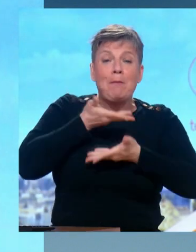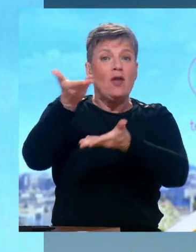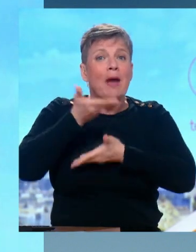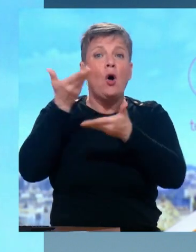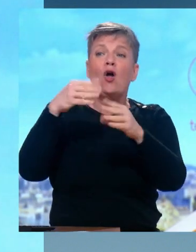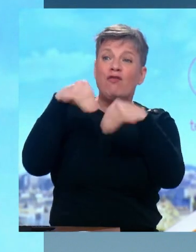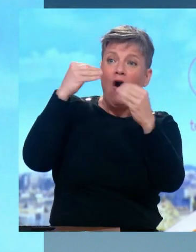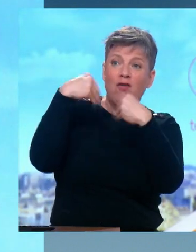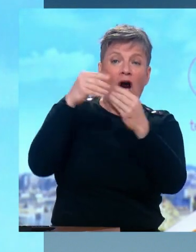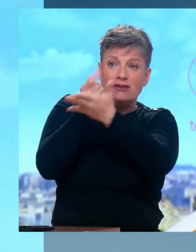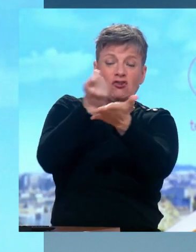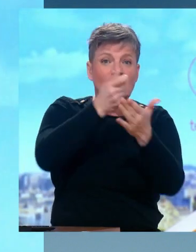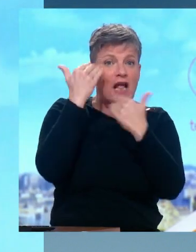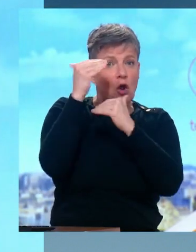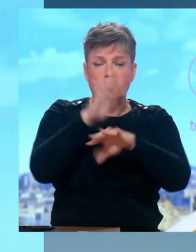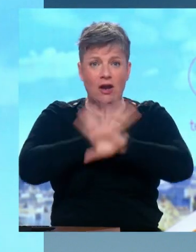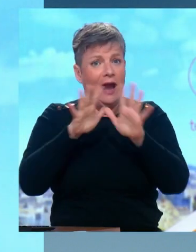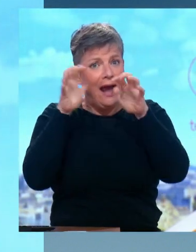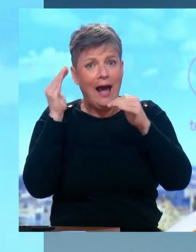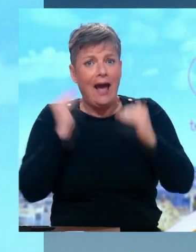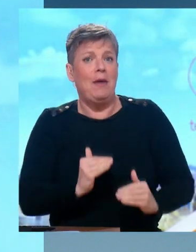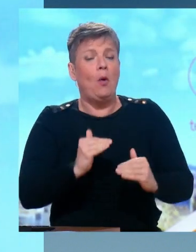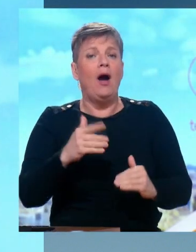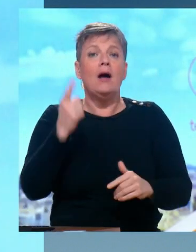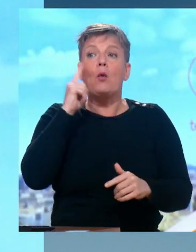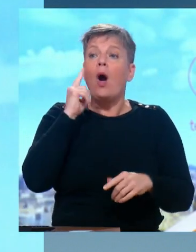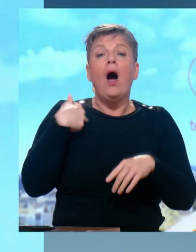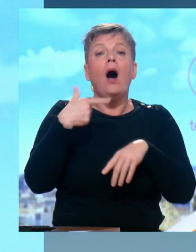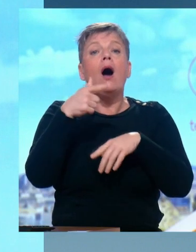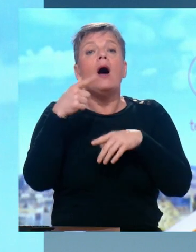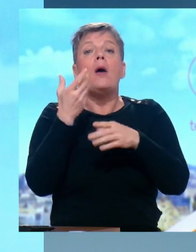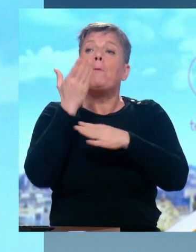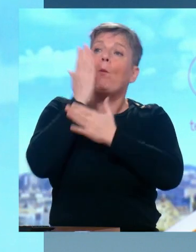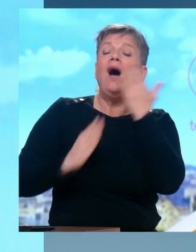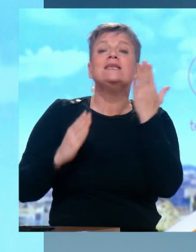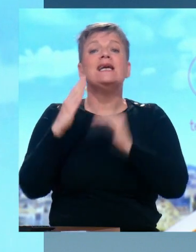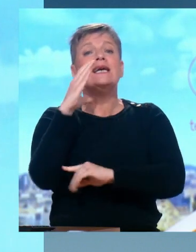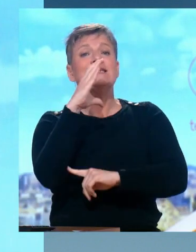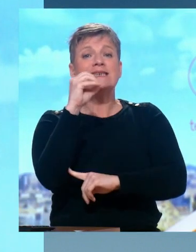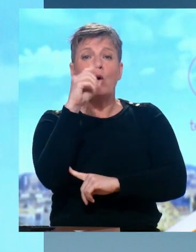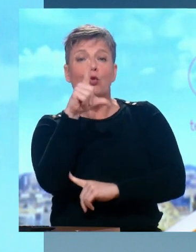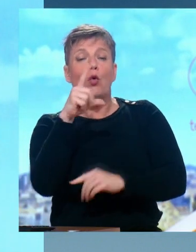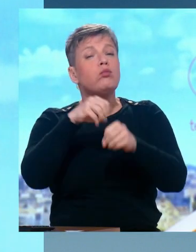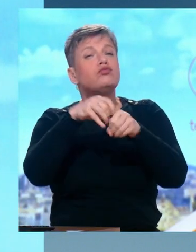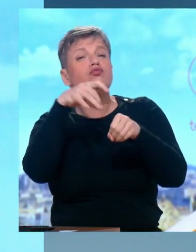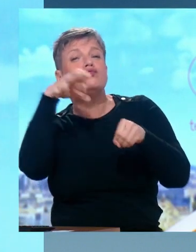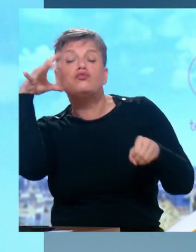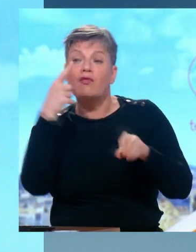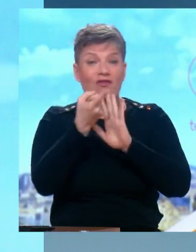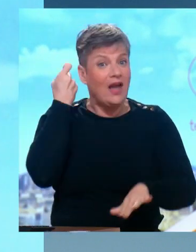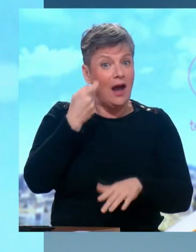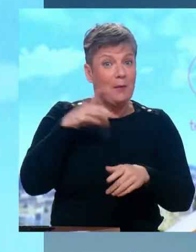pays, la moitié de nos émissions de CO2 proviennent de produits importés. Donc il faut réindustrialiser. C'est créateur de